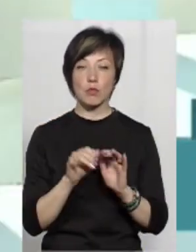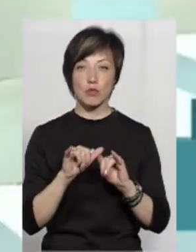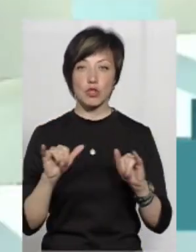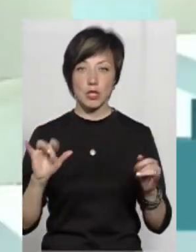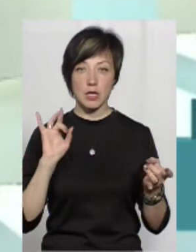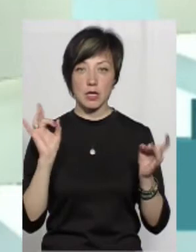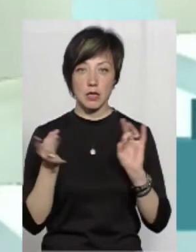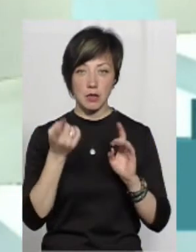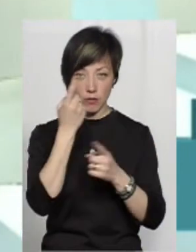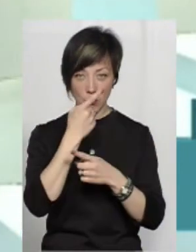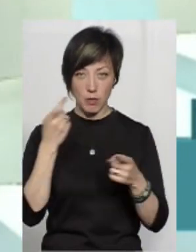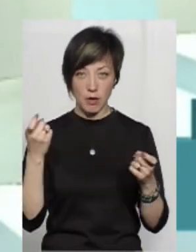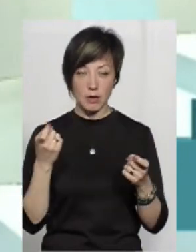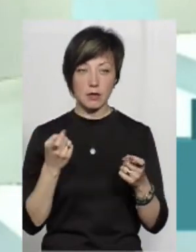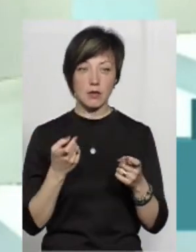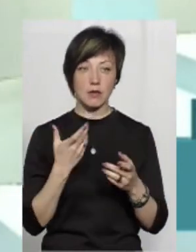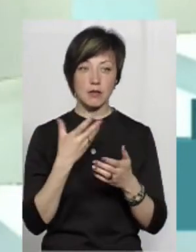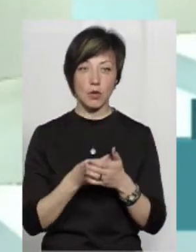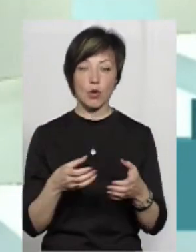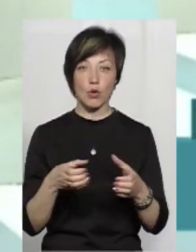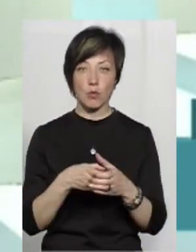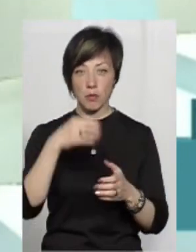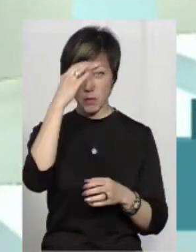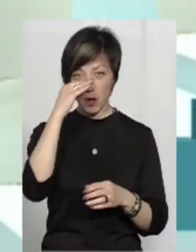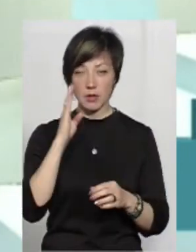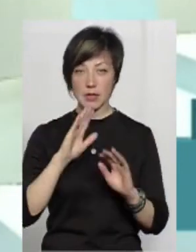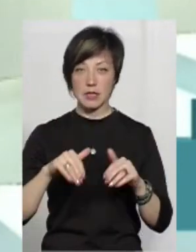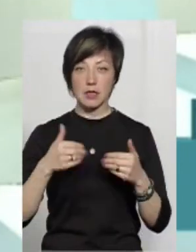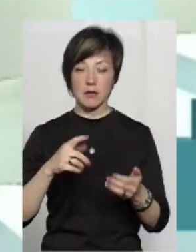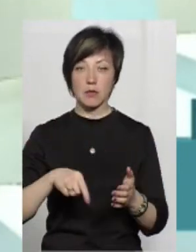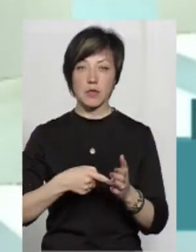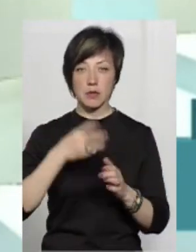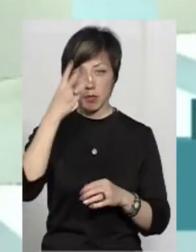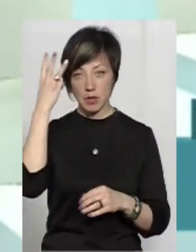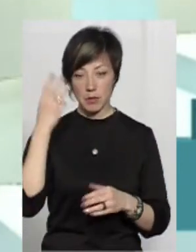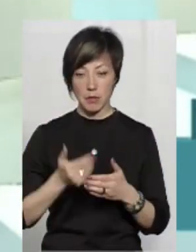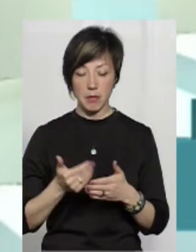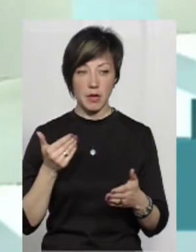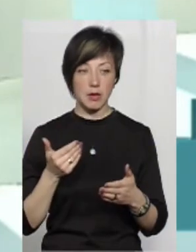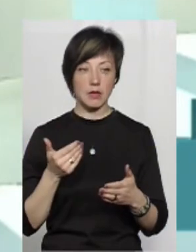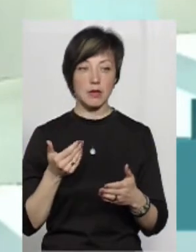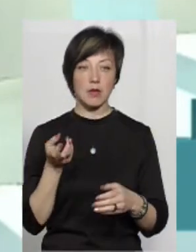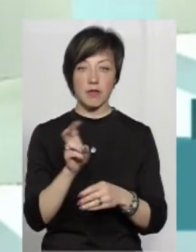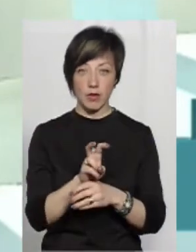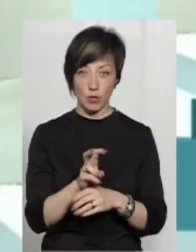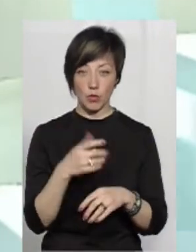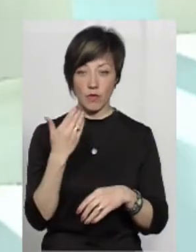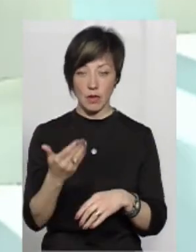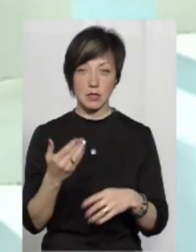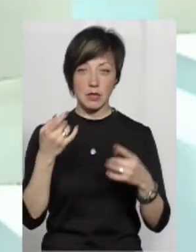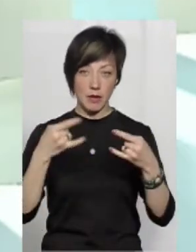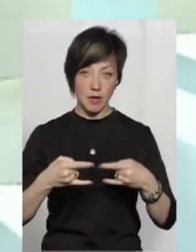поширення цієї інформації. Ми поширили її в своїй групі, «Батьківській ініціативі міста Хмельницького». Буквально перед виходом до вас на ефір